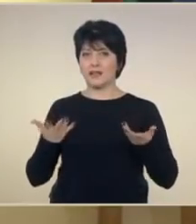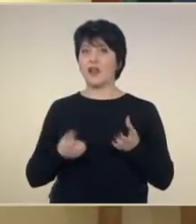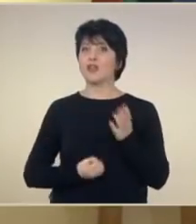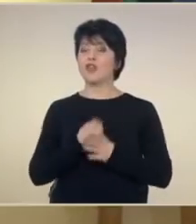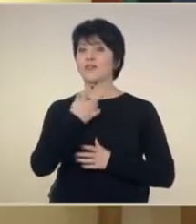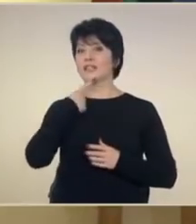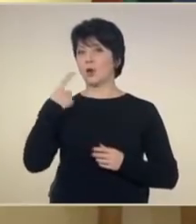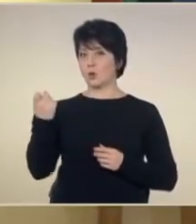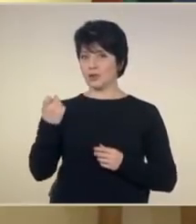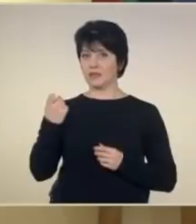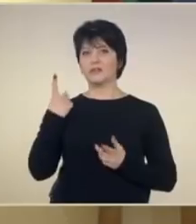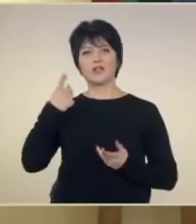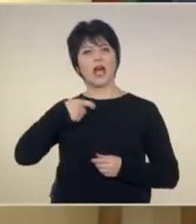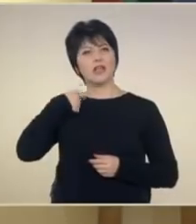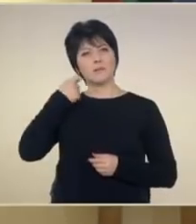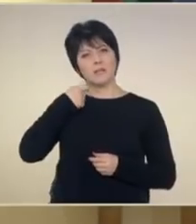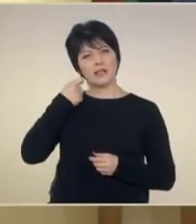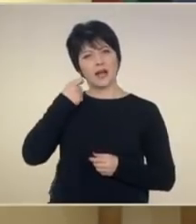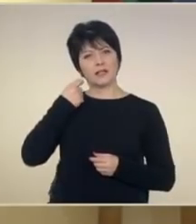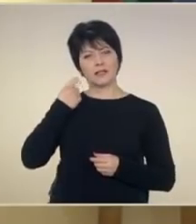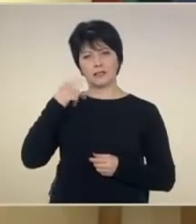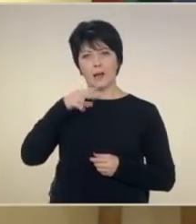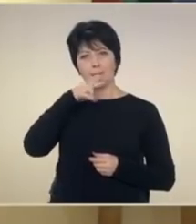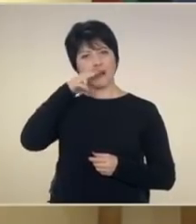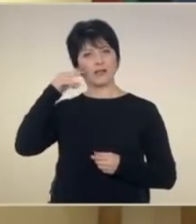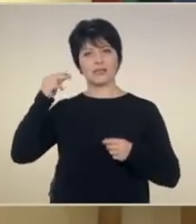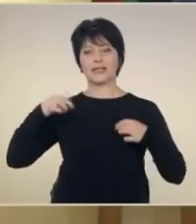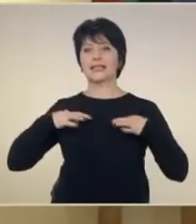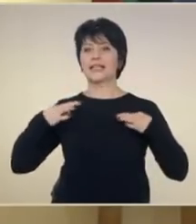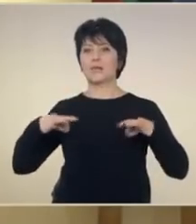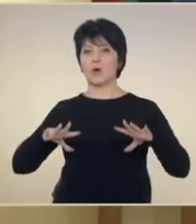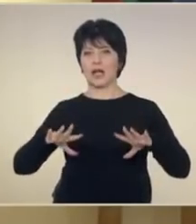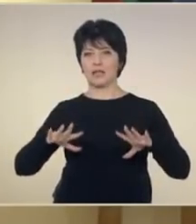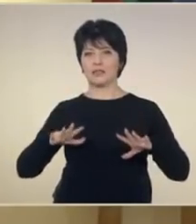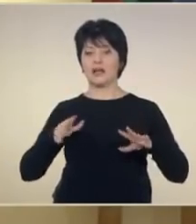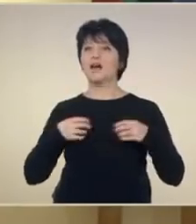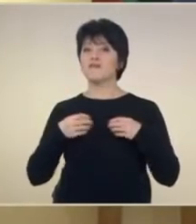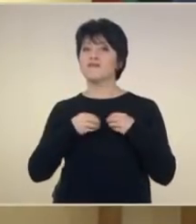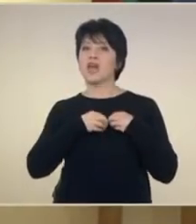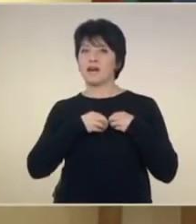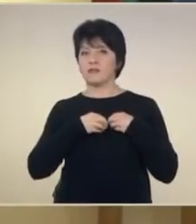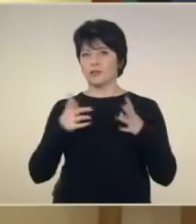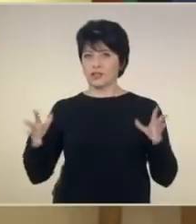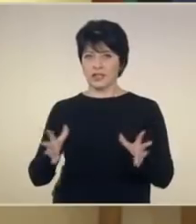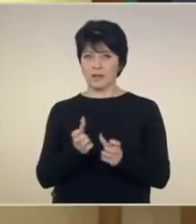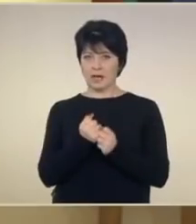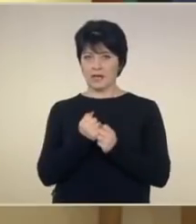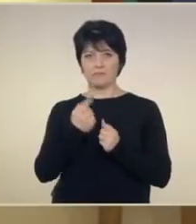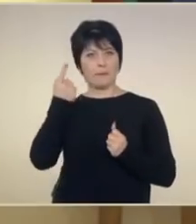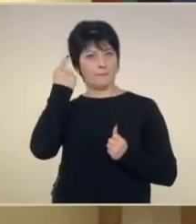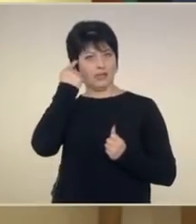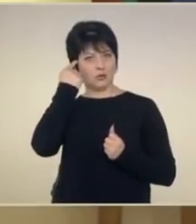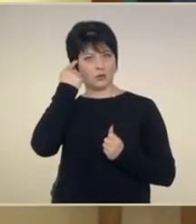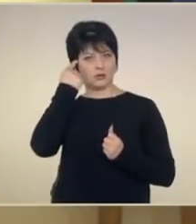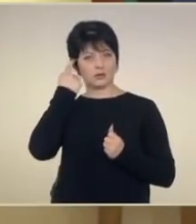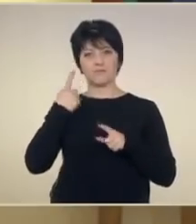ще е изпитания за българската демокрация. Вярвам, че ще намерим мъдрост и